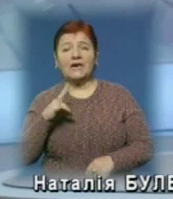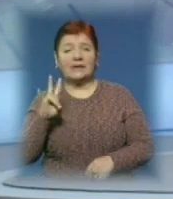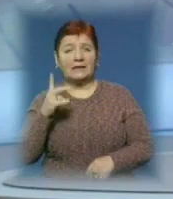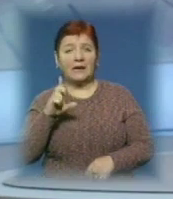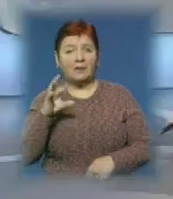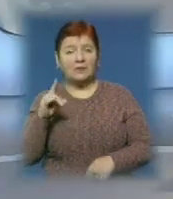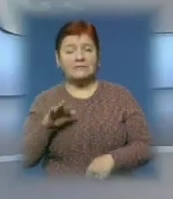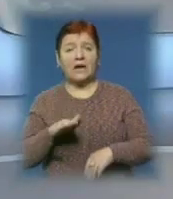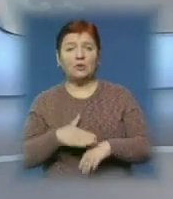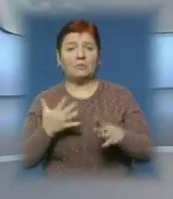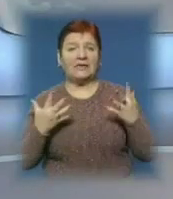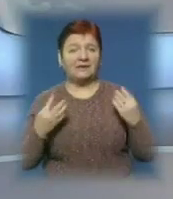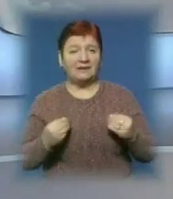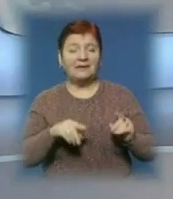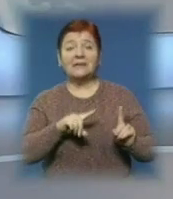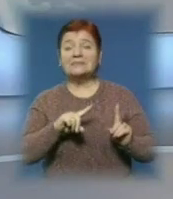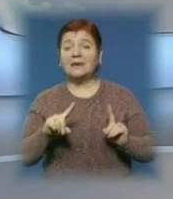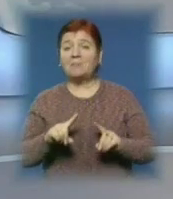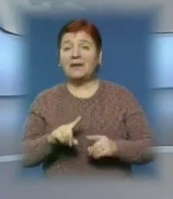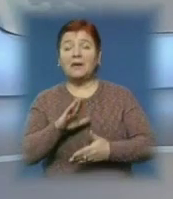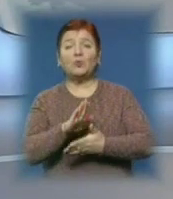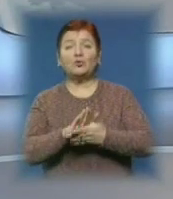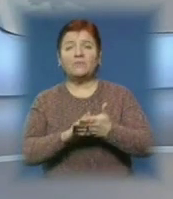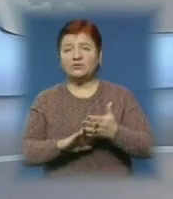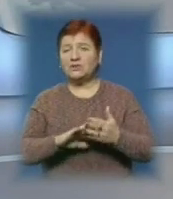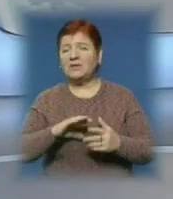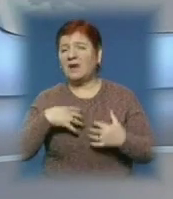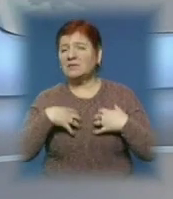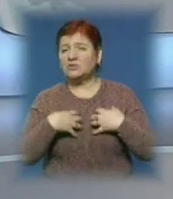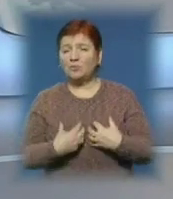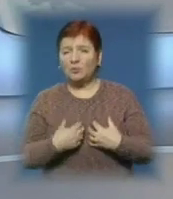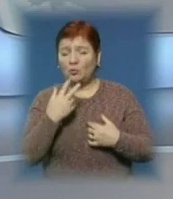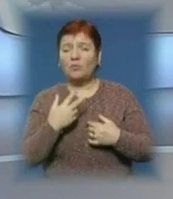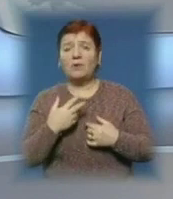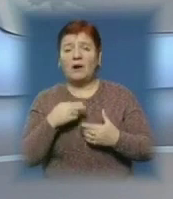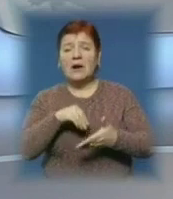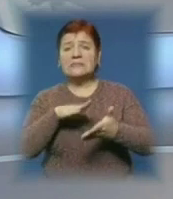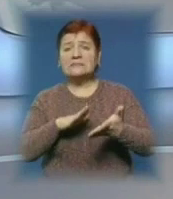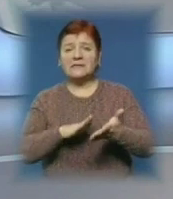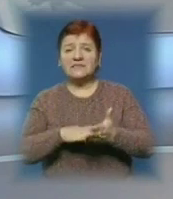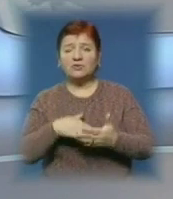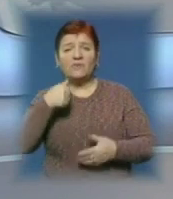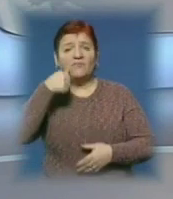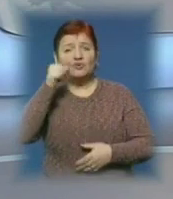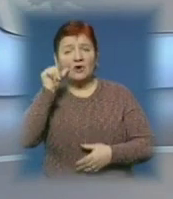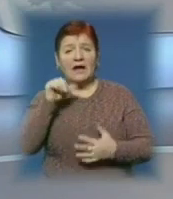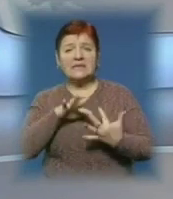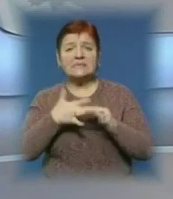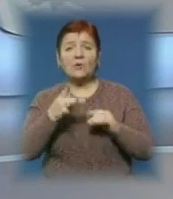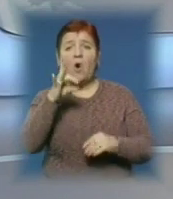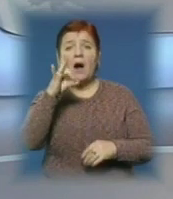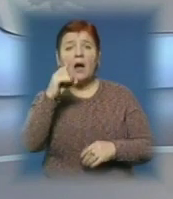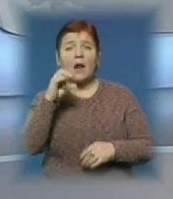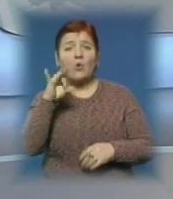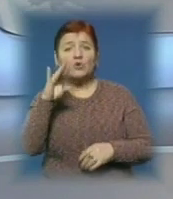Доброго дня! Закарпаття продовжує сумну статистику дорожньо-транспортних пригод. Вчора у селі Ракошину на Мукачевщині